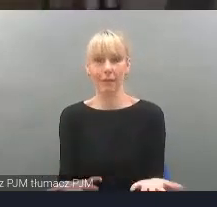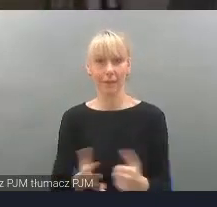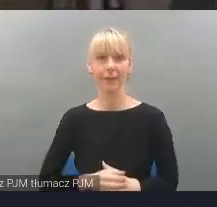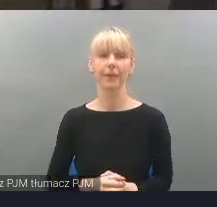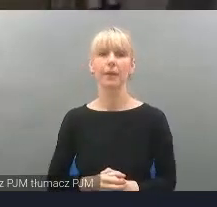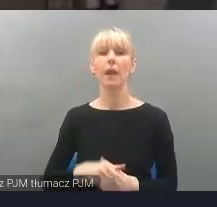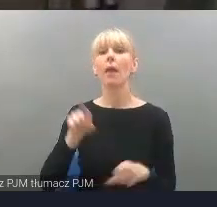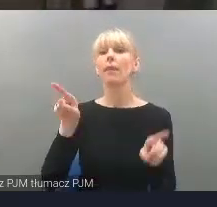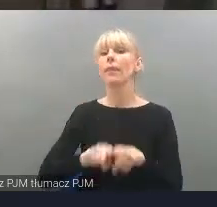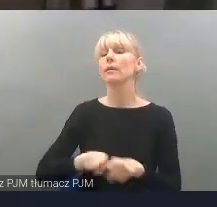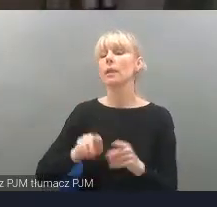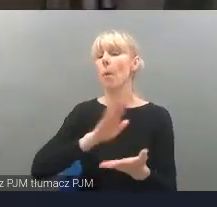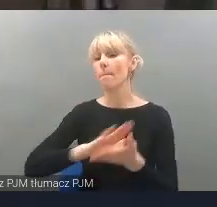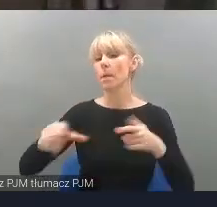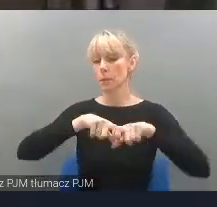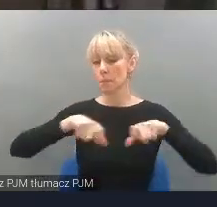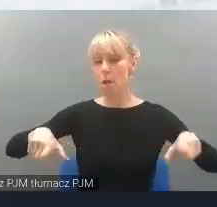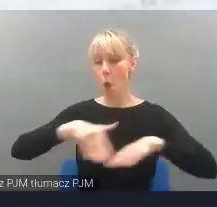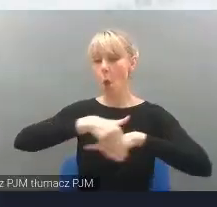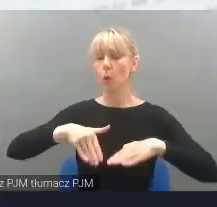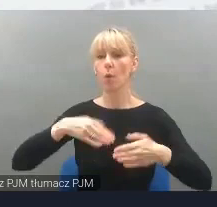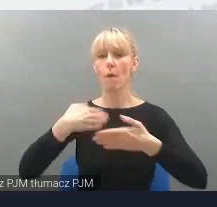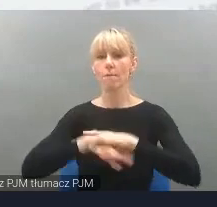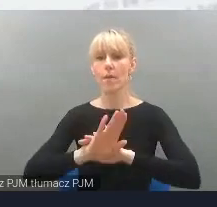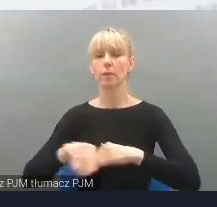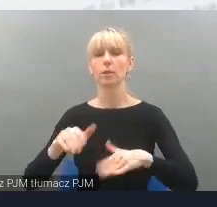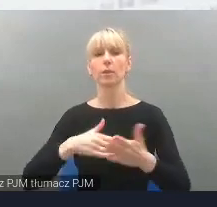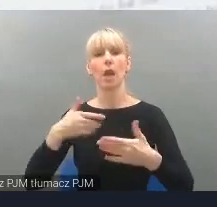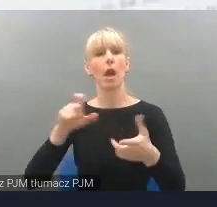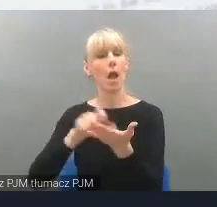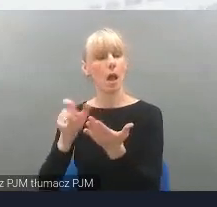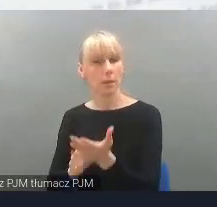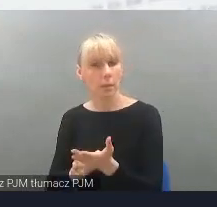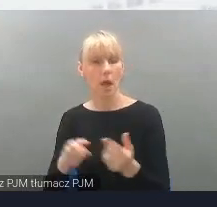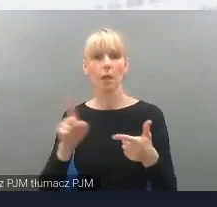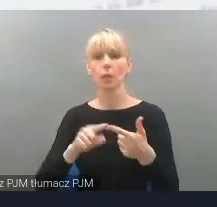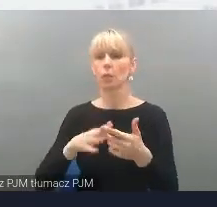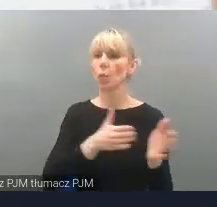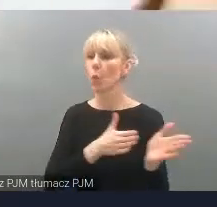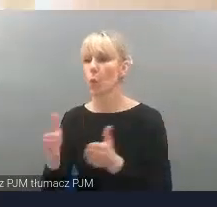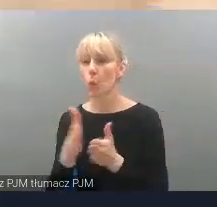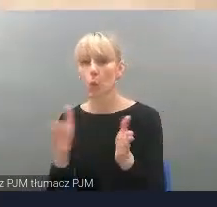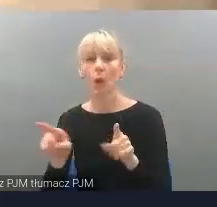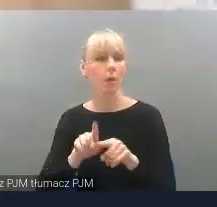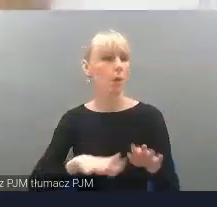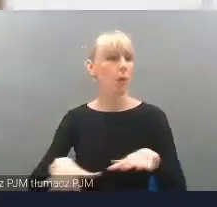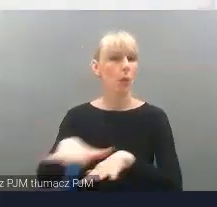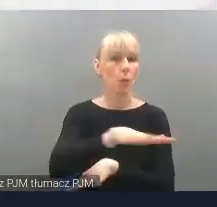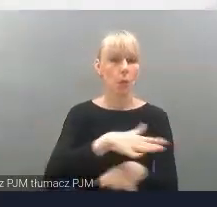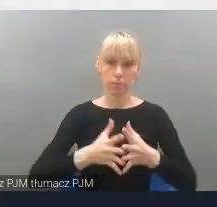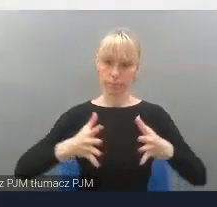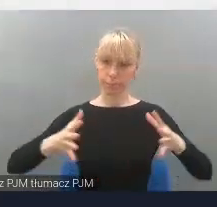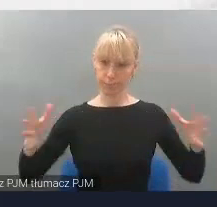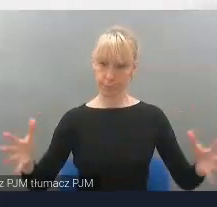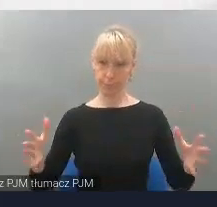bezprogowe wejścia do przestrzeni ekspozycyjnych i sal edukacyjnych. Korytarze, przejścia oraz dojścia do eksponatów mają szerokość nie